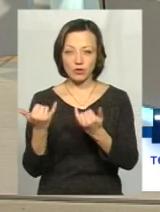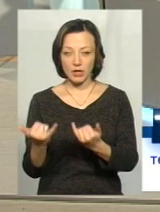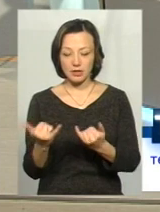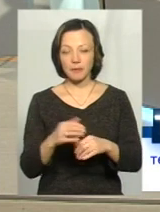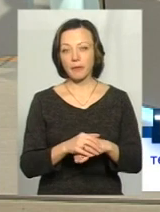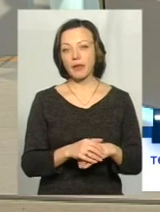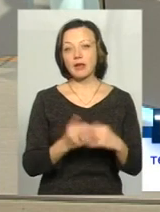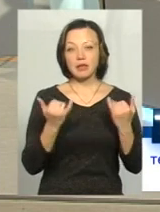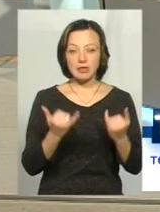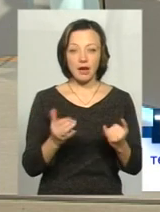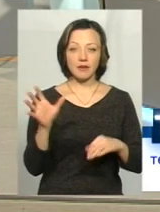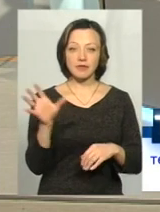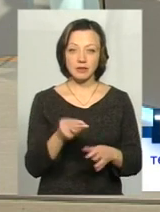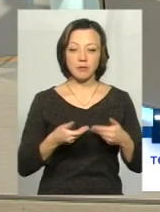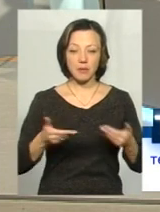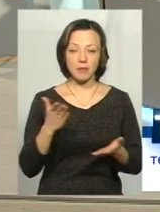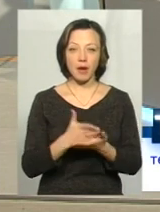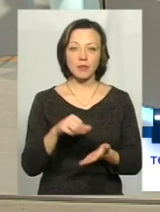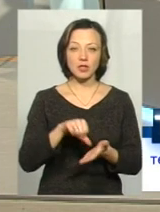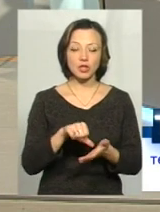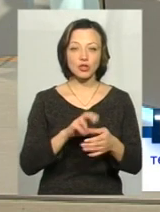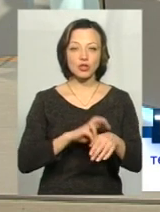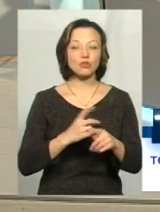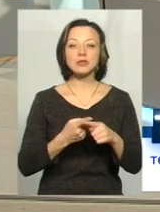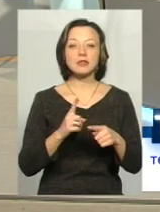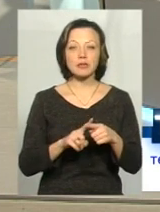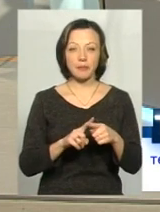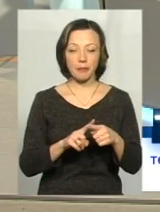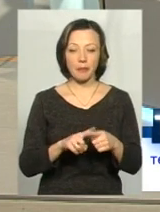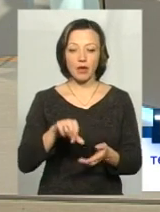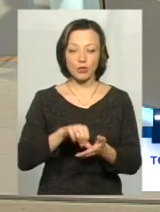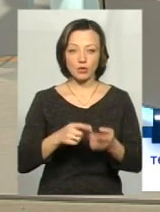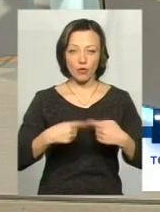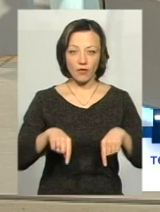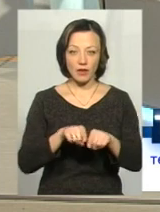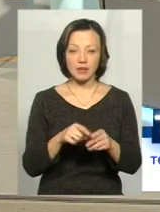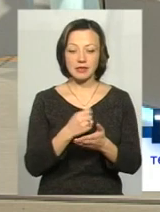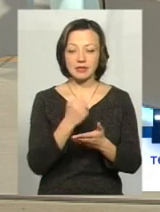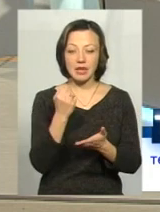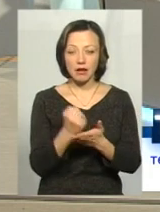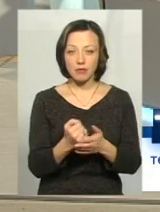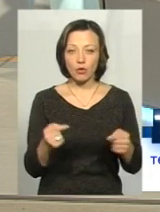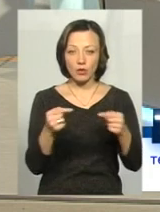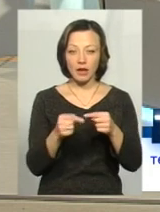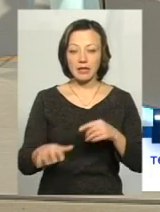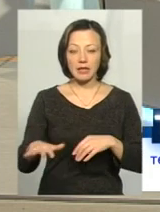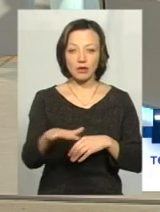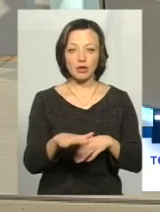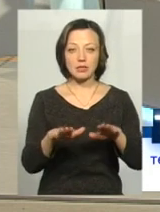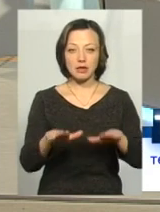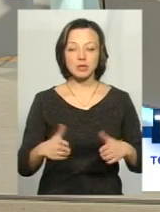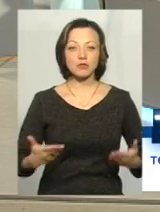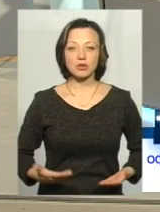даний час ми всі маємо дільничного лікаря. Що таке дільничний лікар? Це лікар, який закріплений за конкретною територією, за місцем